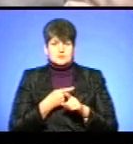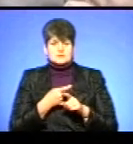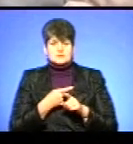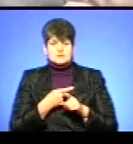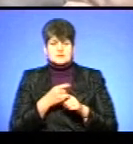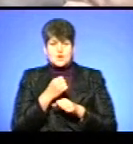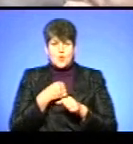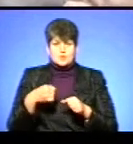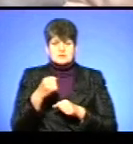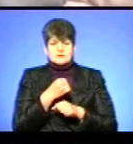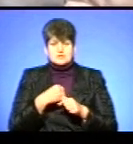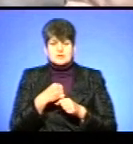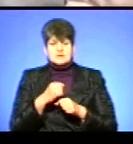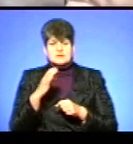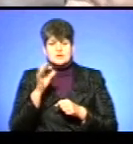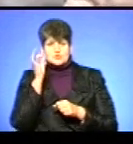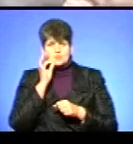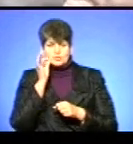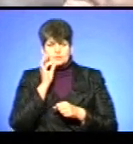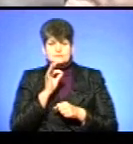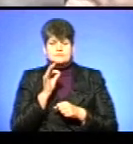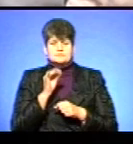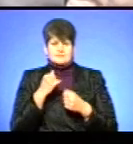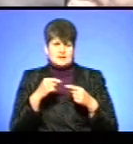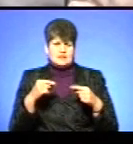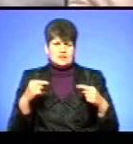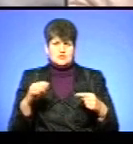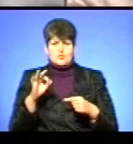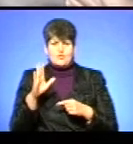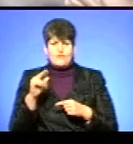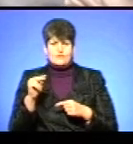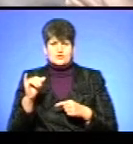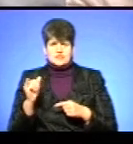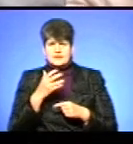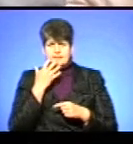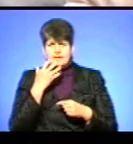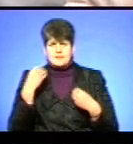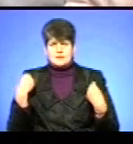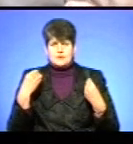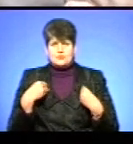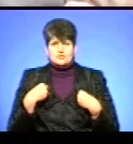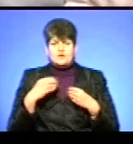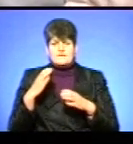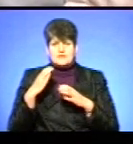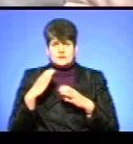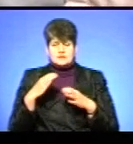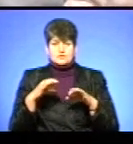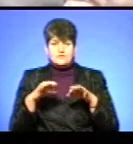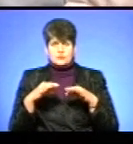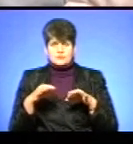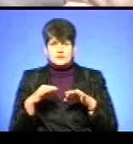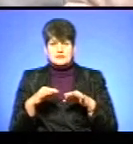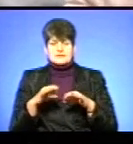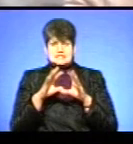консервація, солодощі, інші овочі та теплий одяг до вантажного автомобіля.